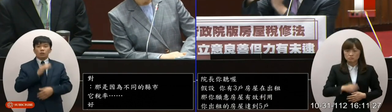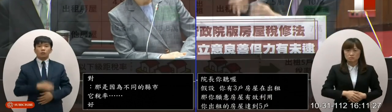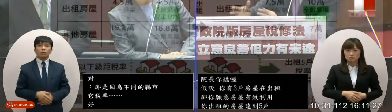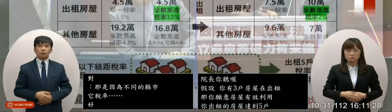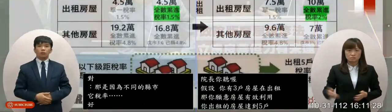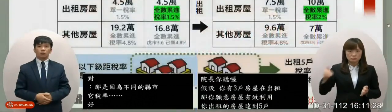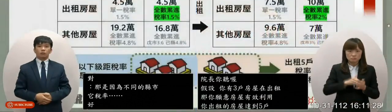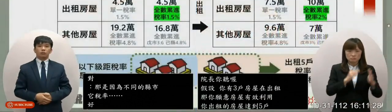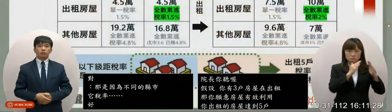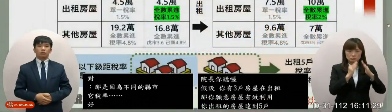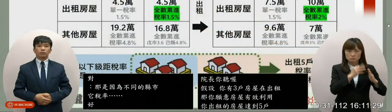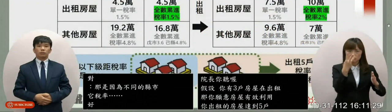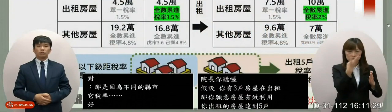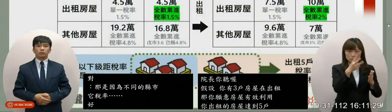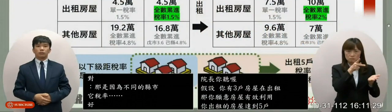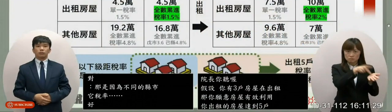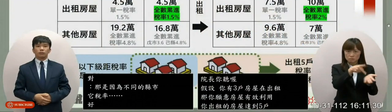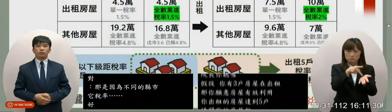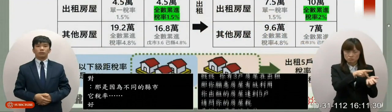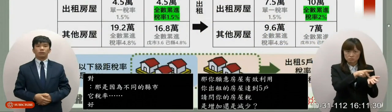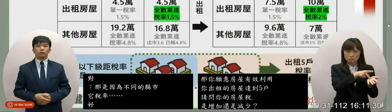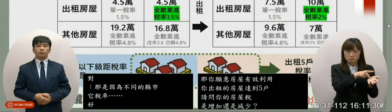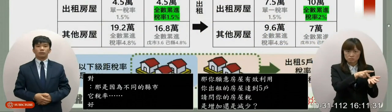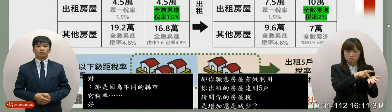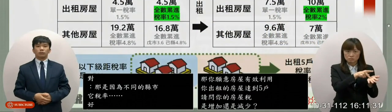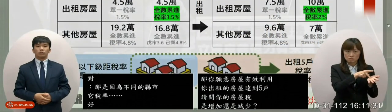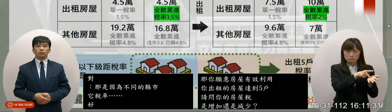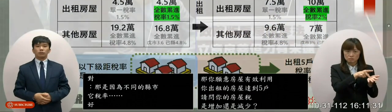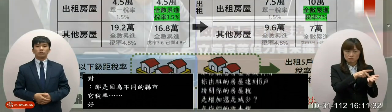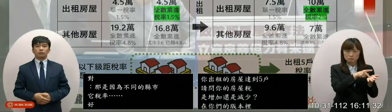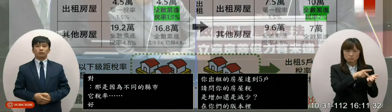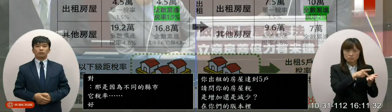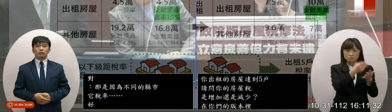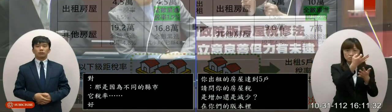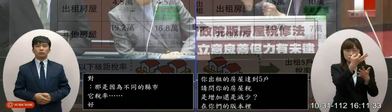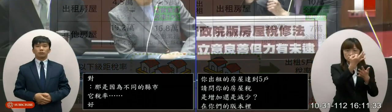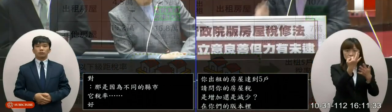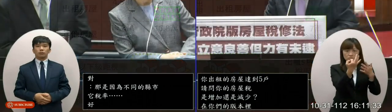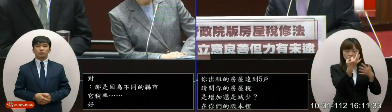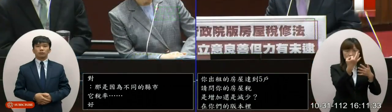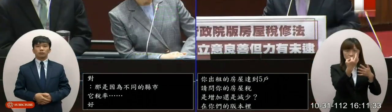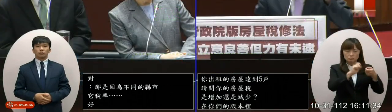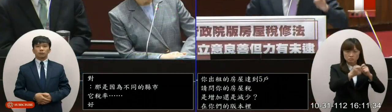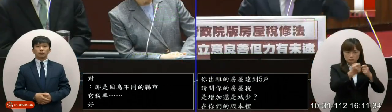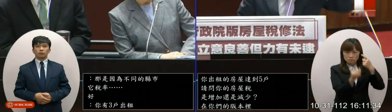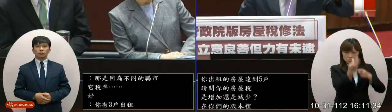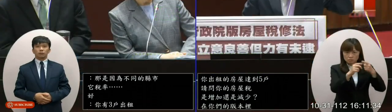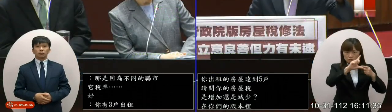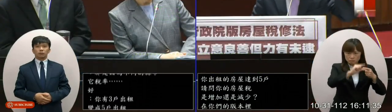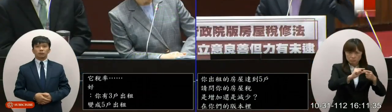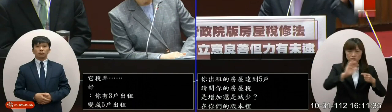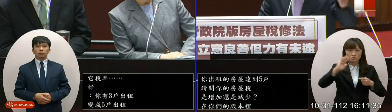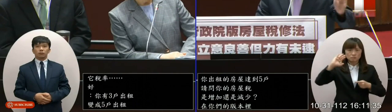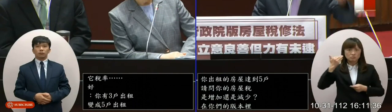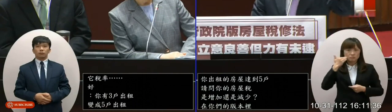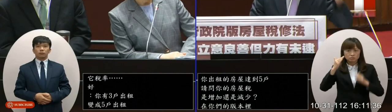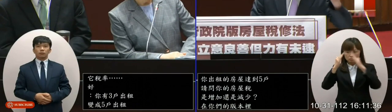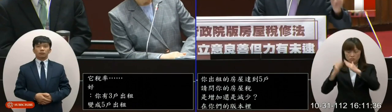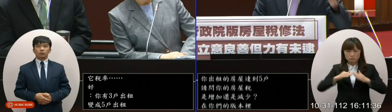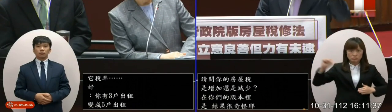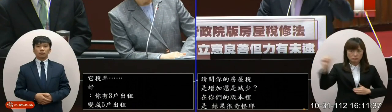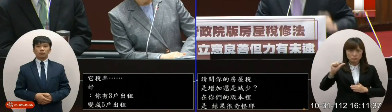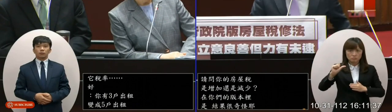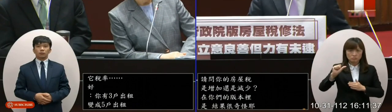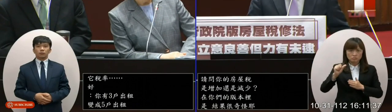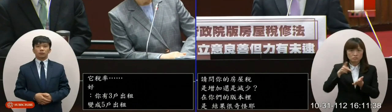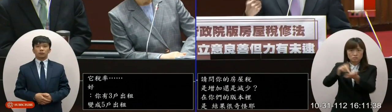三個房屋區出租的時候全數累進稅率還比較低我五戶區全數累進的時候連我原本出租的那三戶的